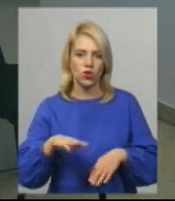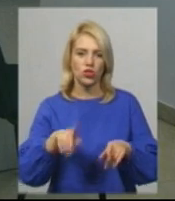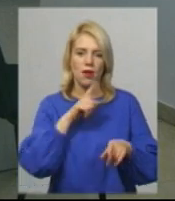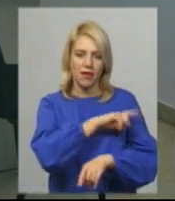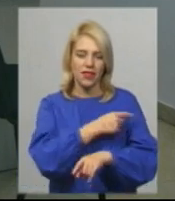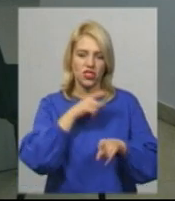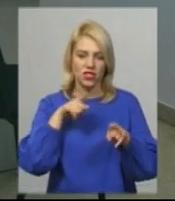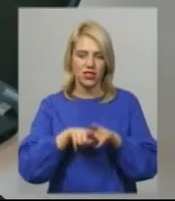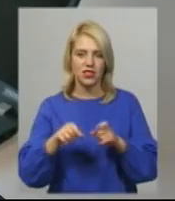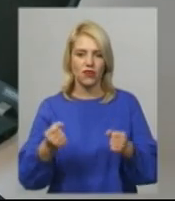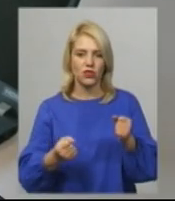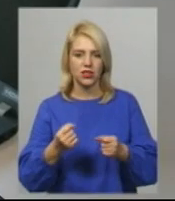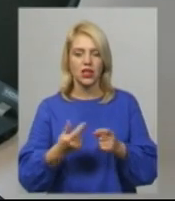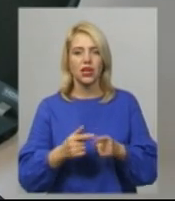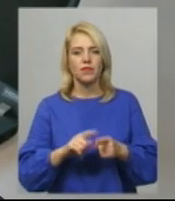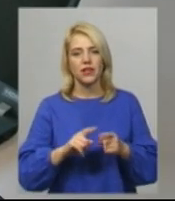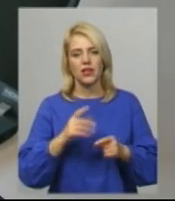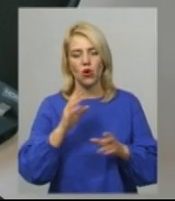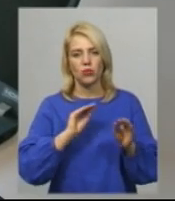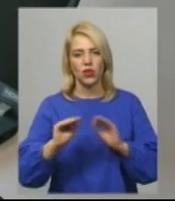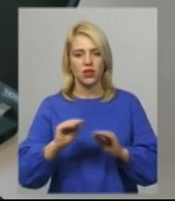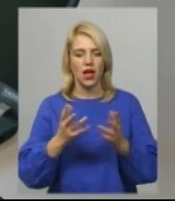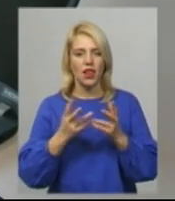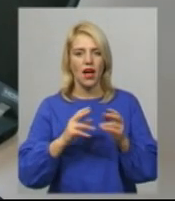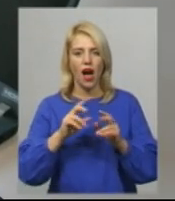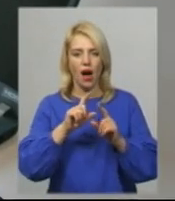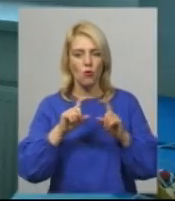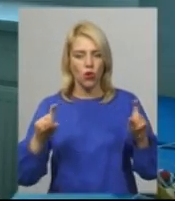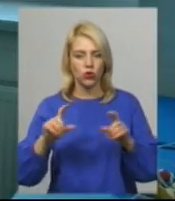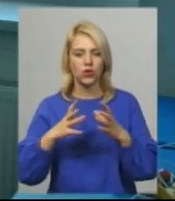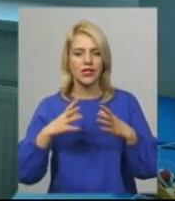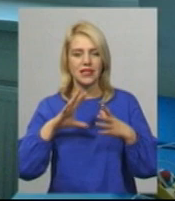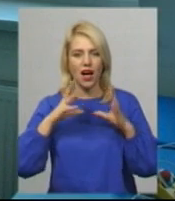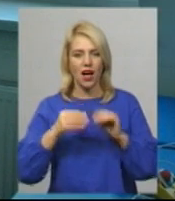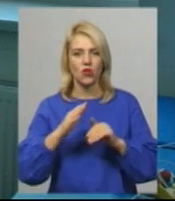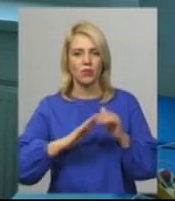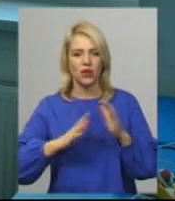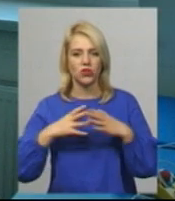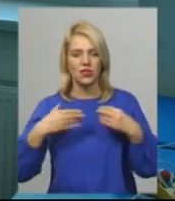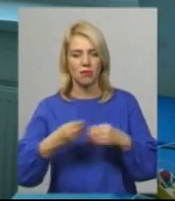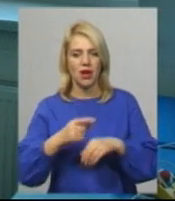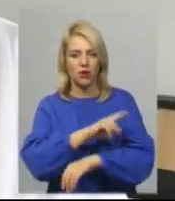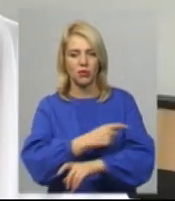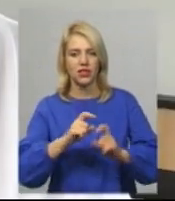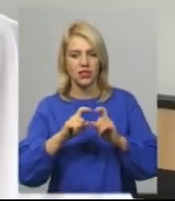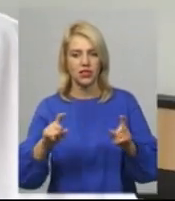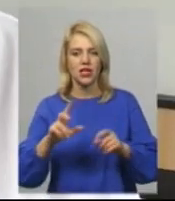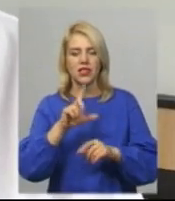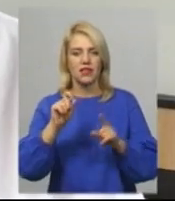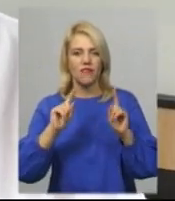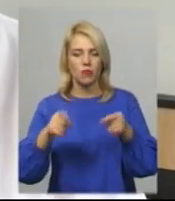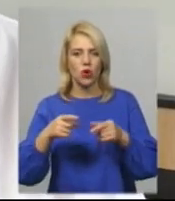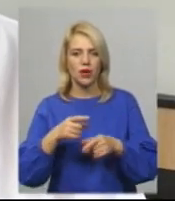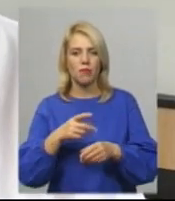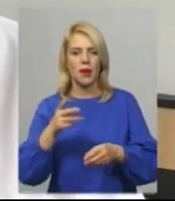словами фельдшера медичного закладу Ольги Будної, обладнали амбулаторією загальної практики сімейної медицини за новими вимогами медичної реформи. Дуже